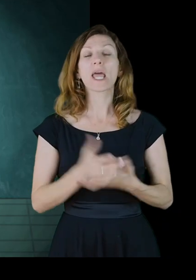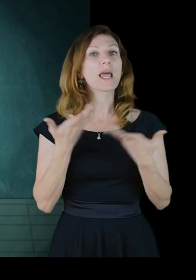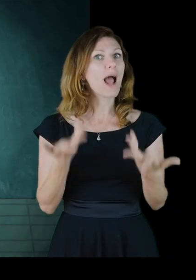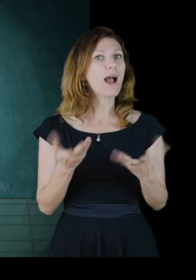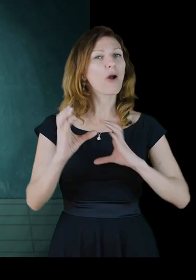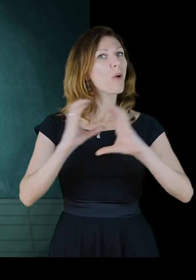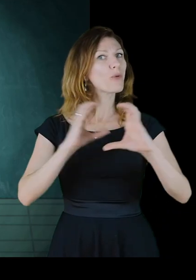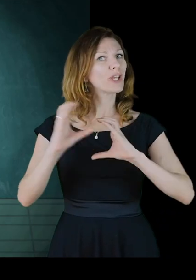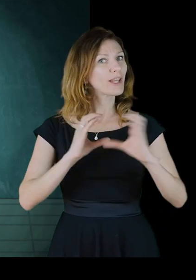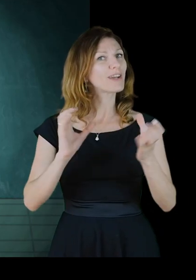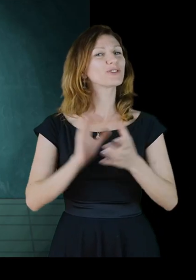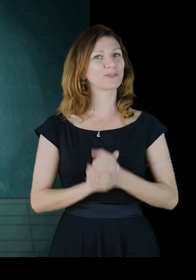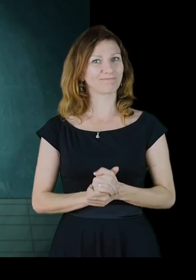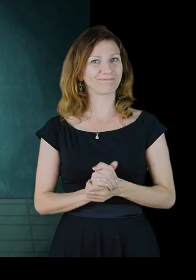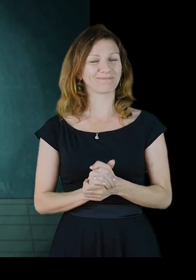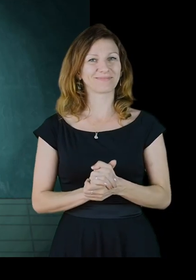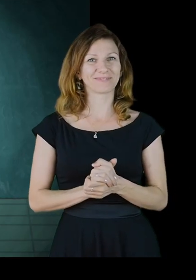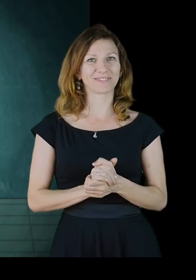И как комуникираш?